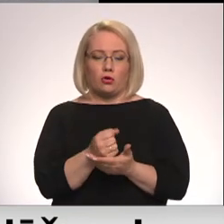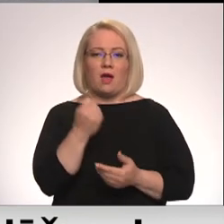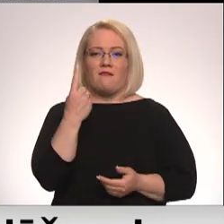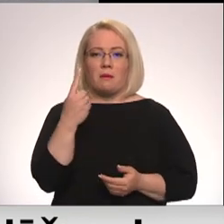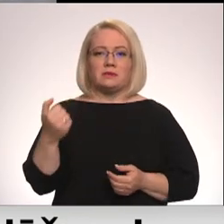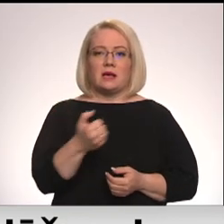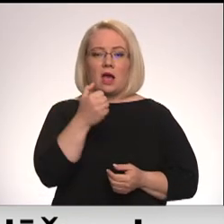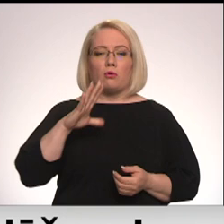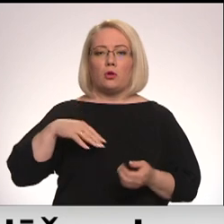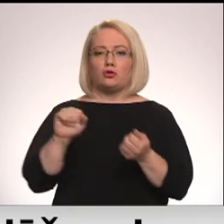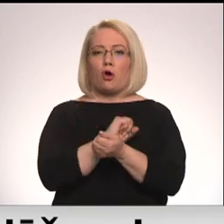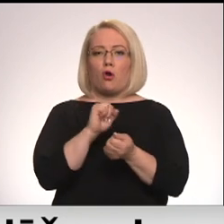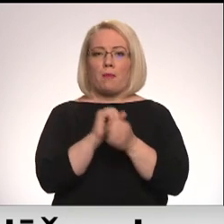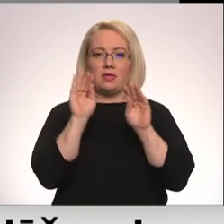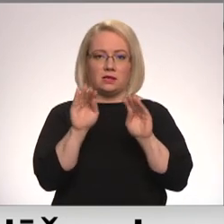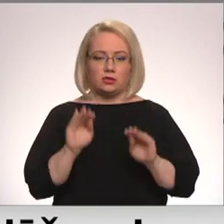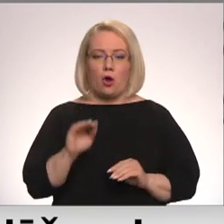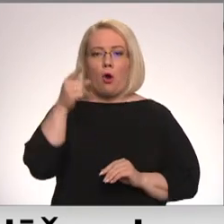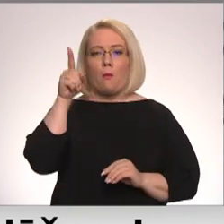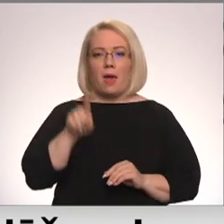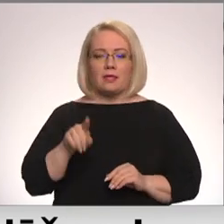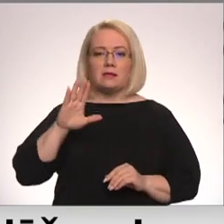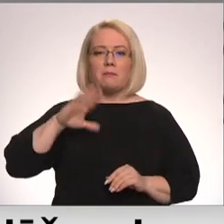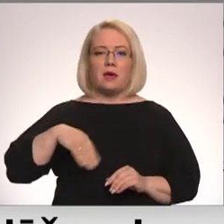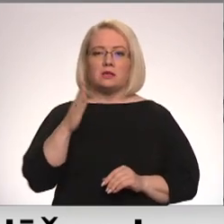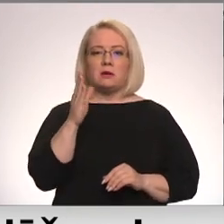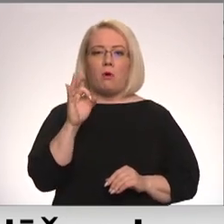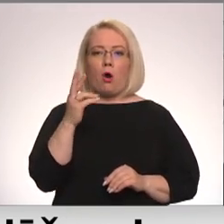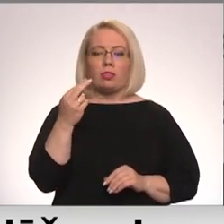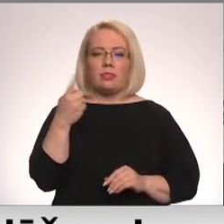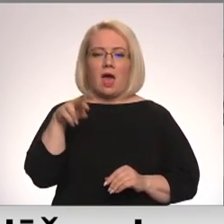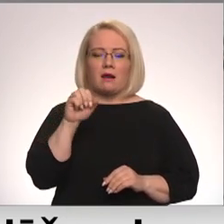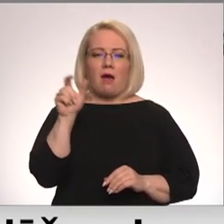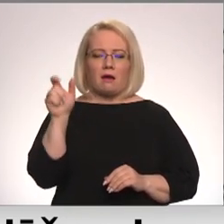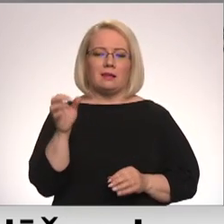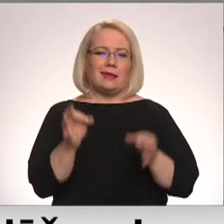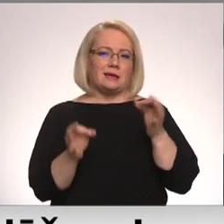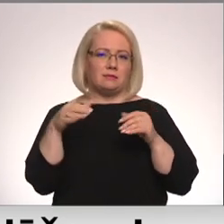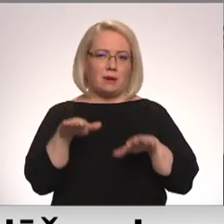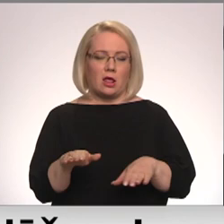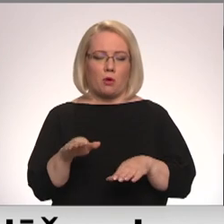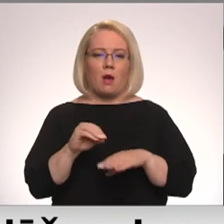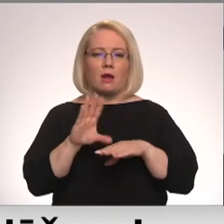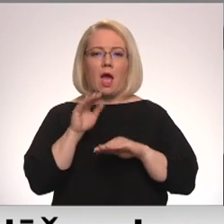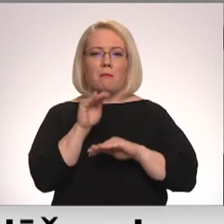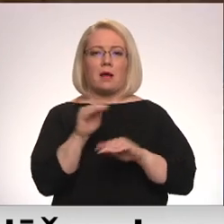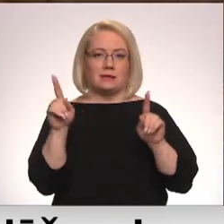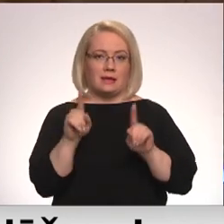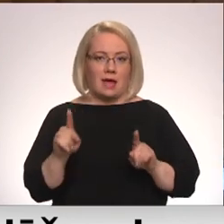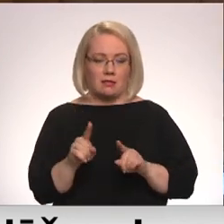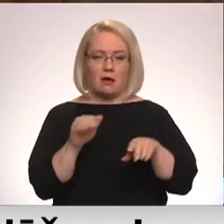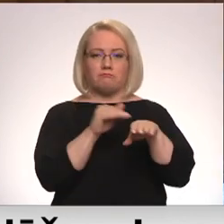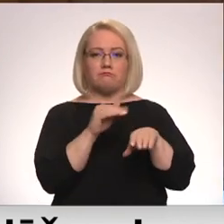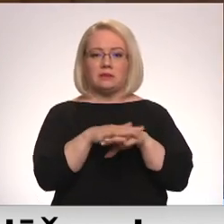dokumenta sastādīšanas un mēnesis pēc Bondaram nelabvēlīgā pirmās instants sprieduma Latvijas Krājbankas lietā. Uzrunājot